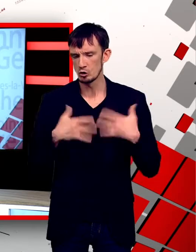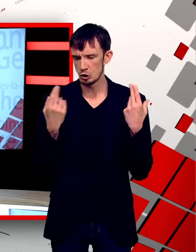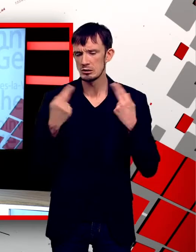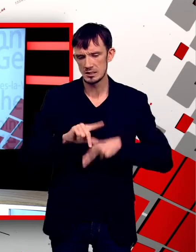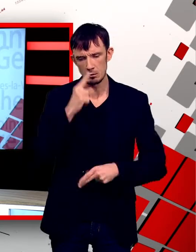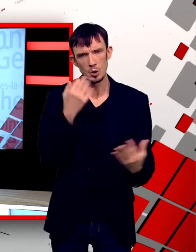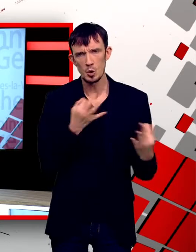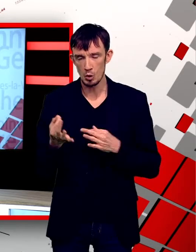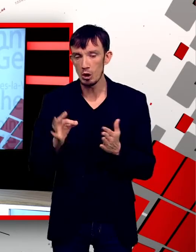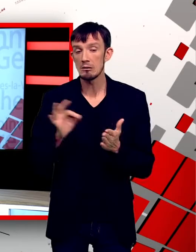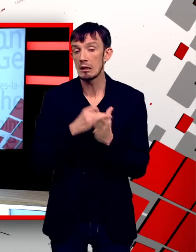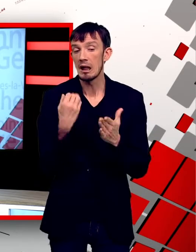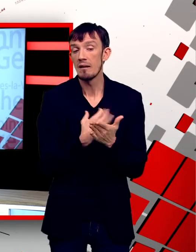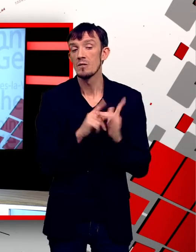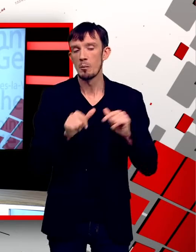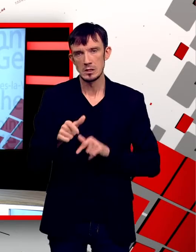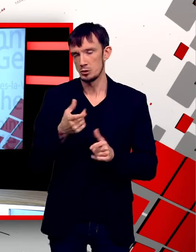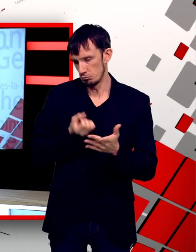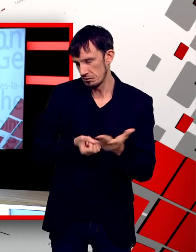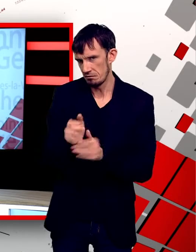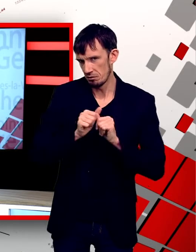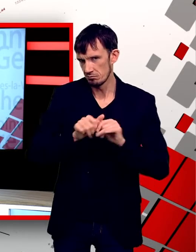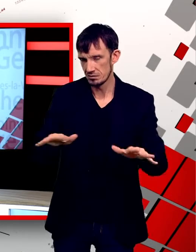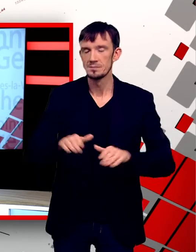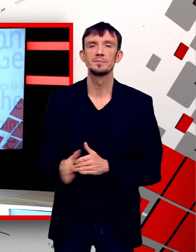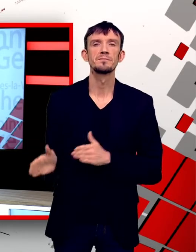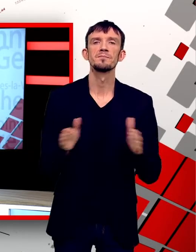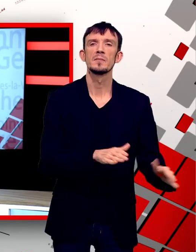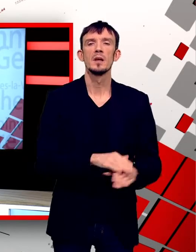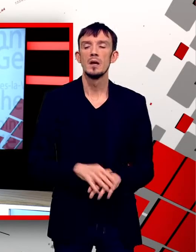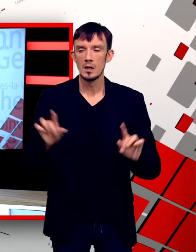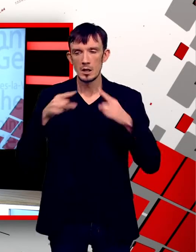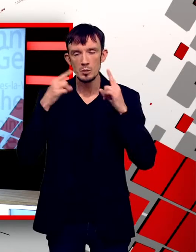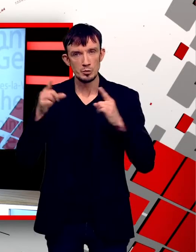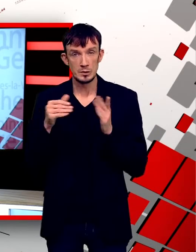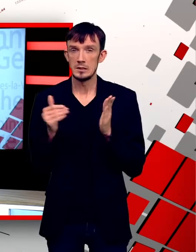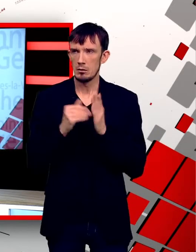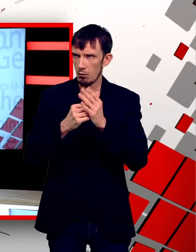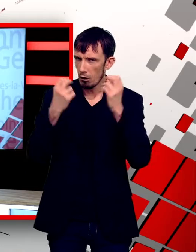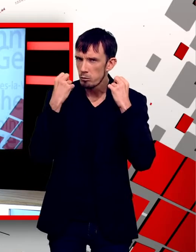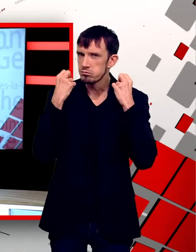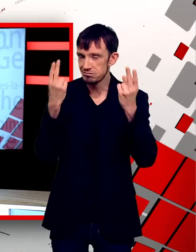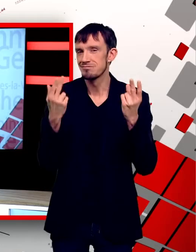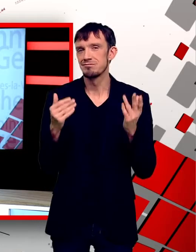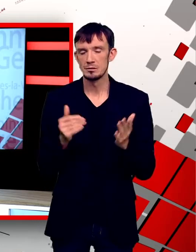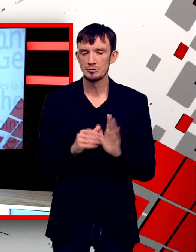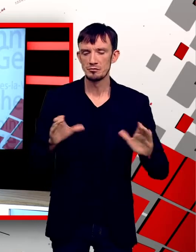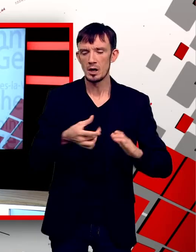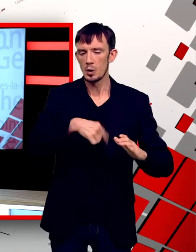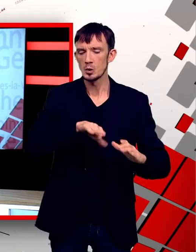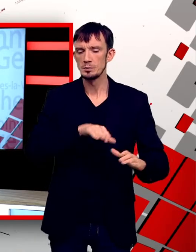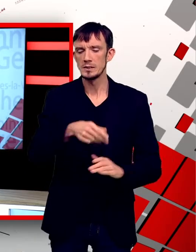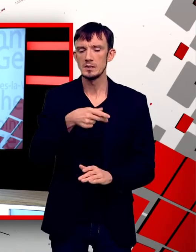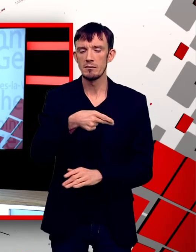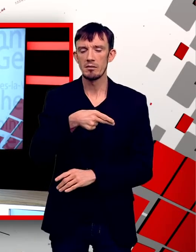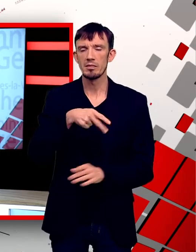Le monde culturel se fait entendre. Nouvel exemple avec le collectif d'artistes namurois, un collectif qui va sortir ce week-end un